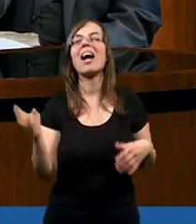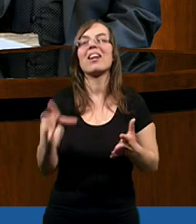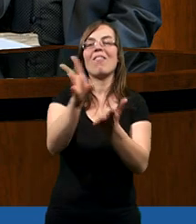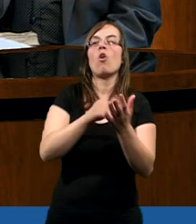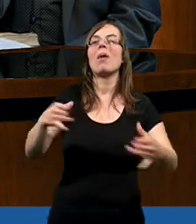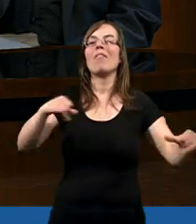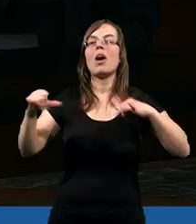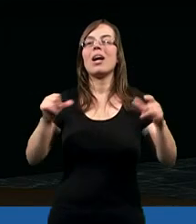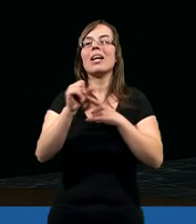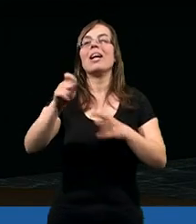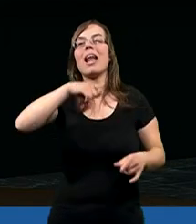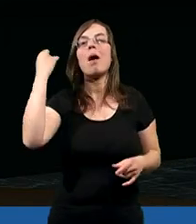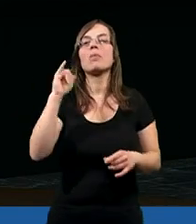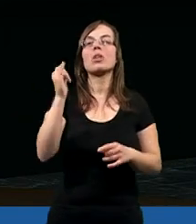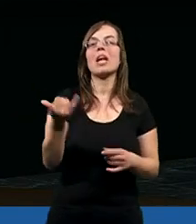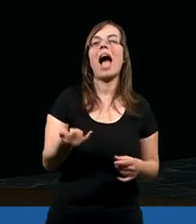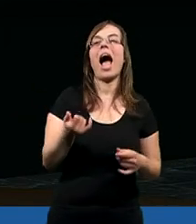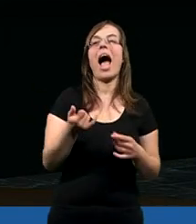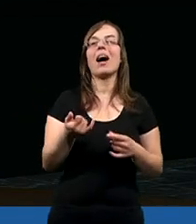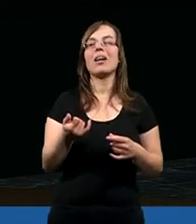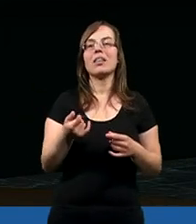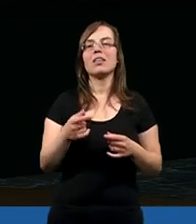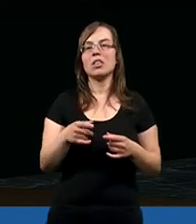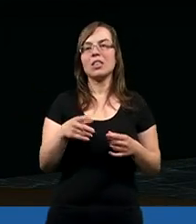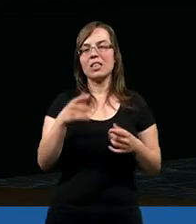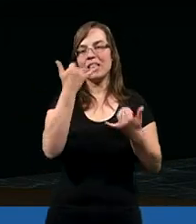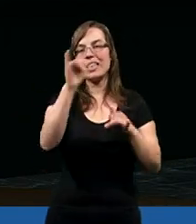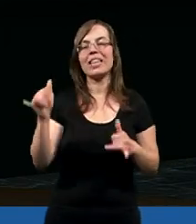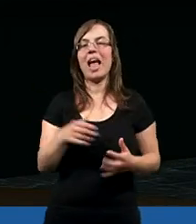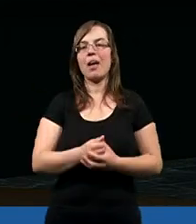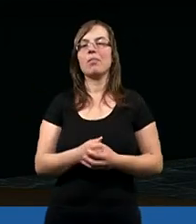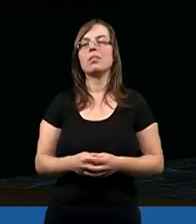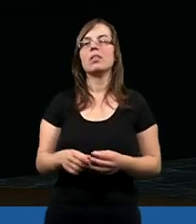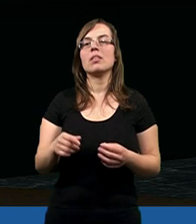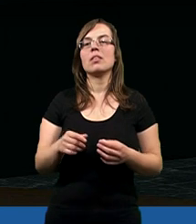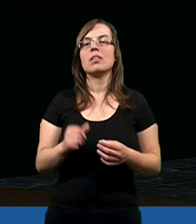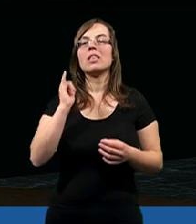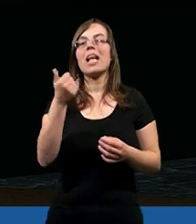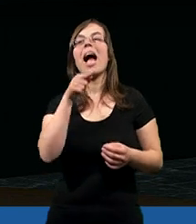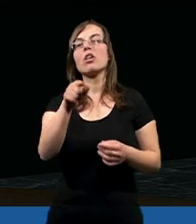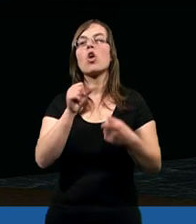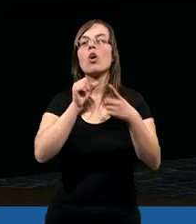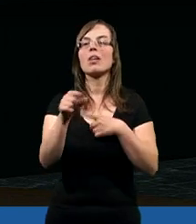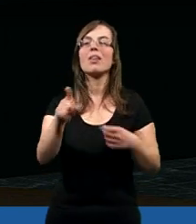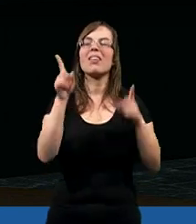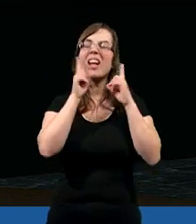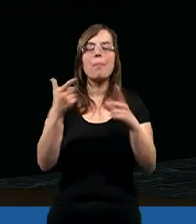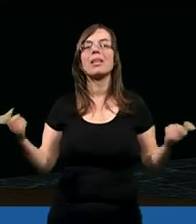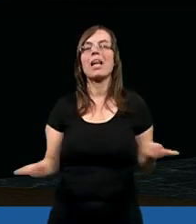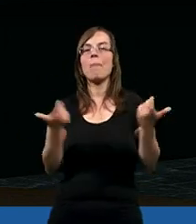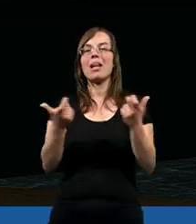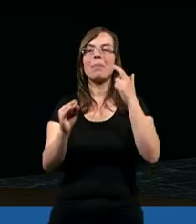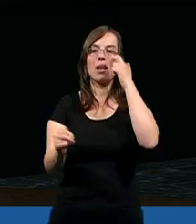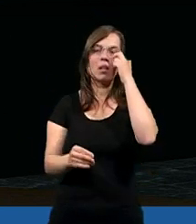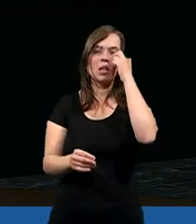każda forma władz jest lepsza, jak chaos, zupełnie anarchia. anarchia. To jest naprawdę